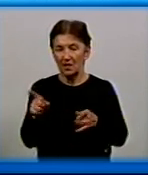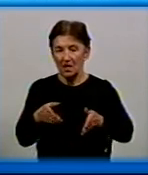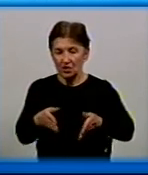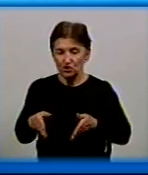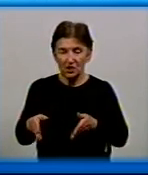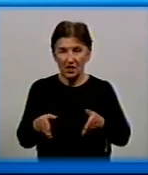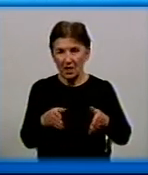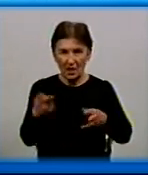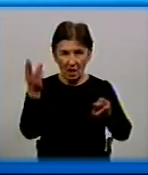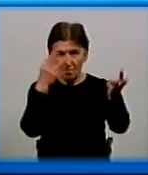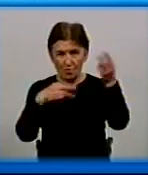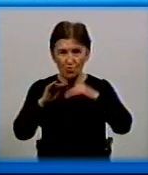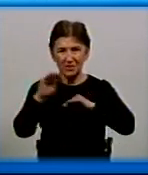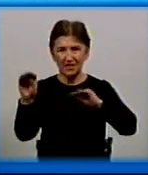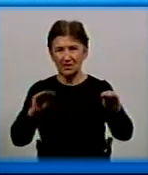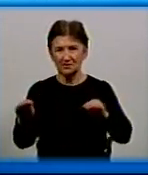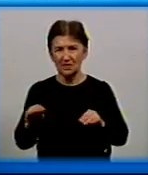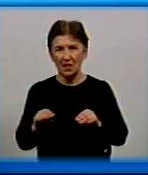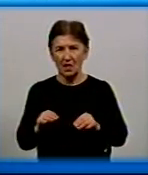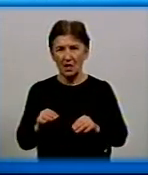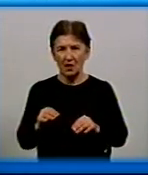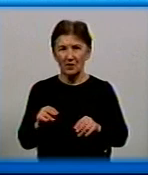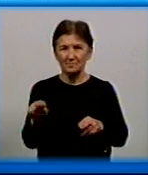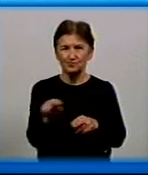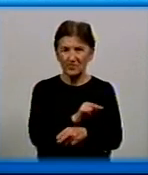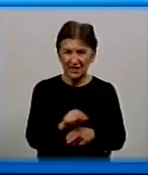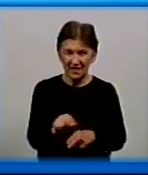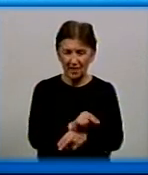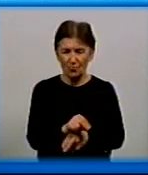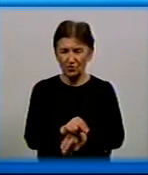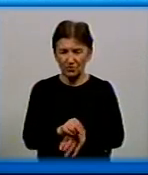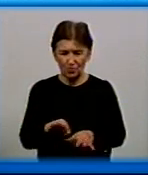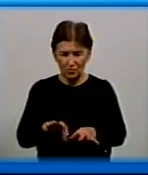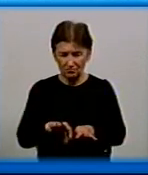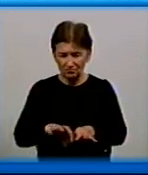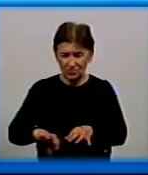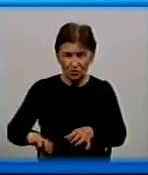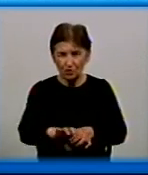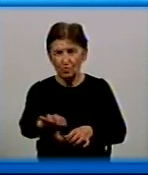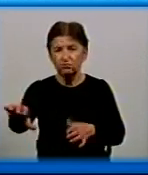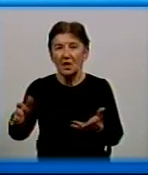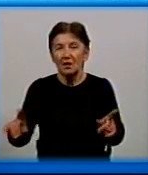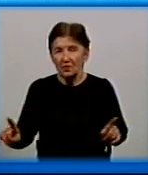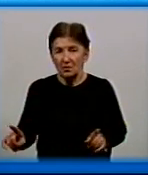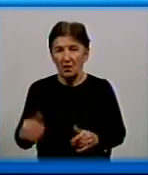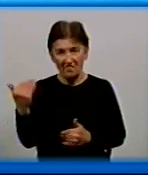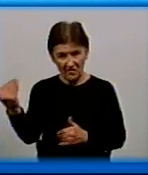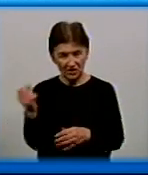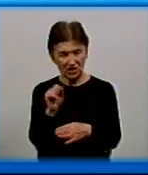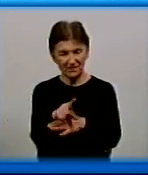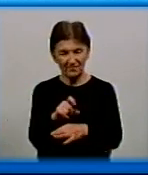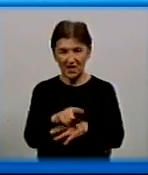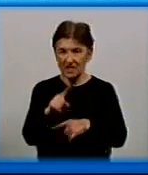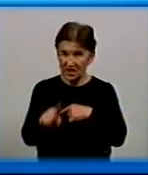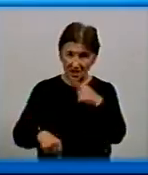модернізації, тобто встановлення модульних котелень, ремонту мереж. Чи ваше завдання на наступний сезон